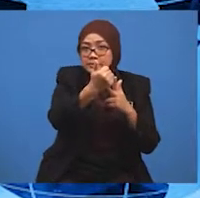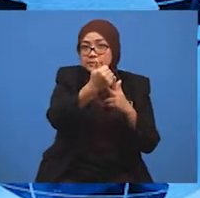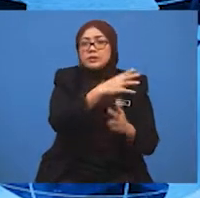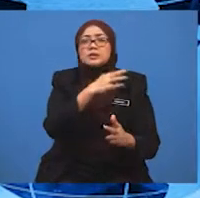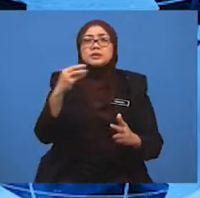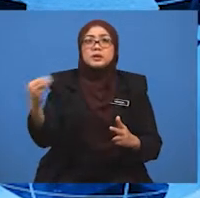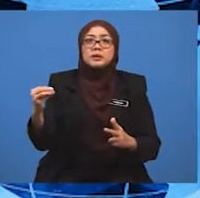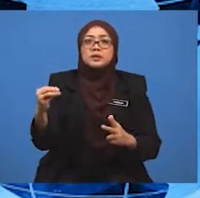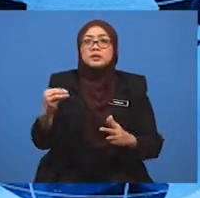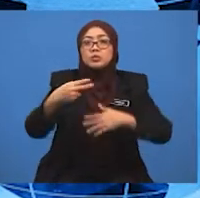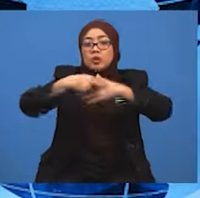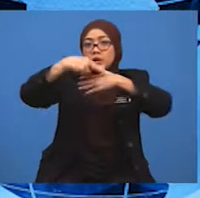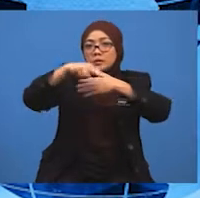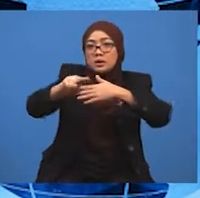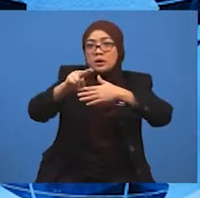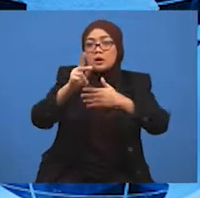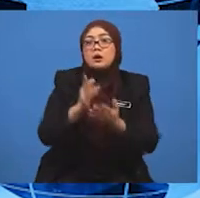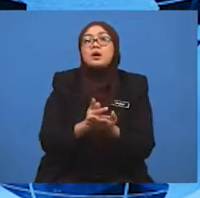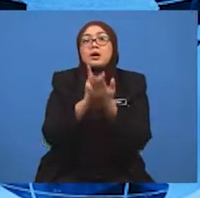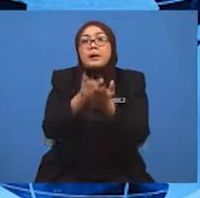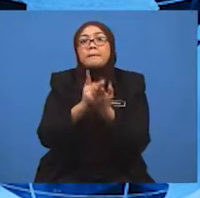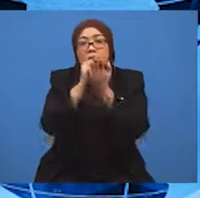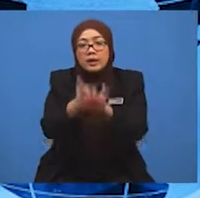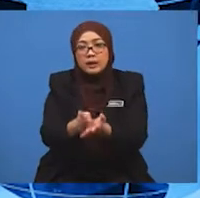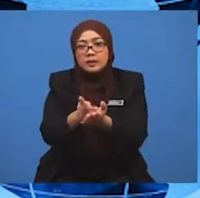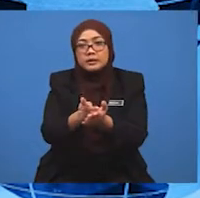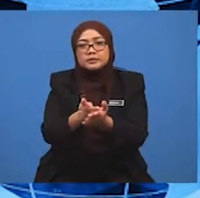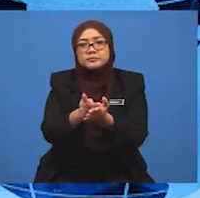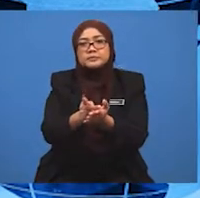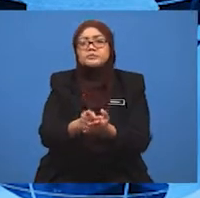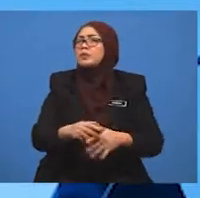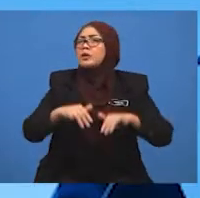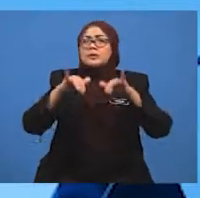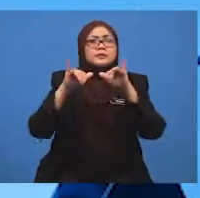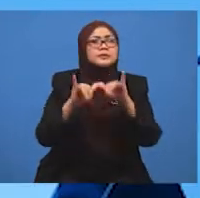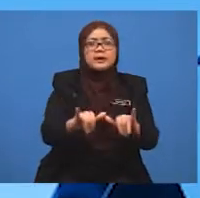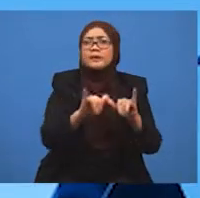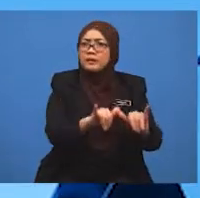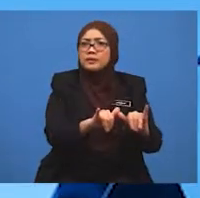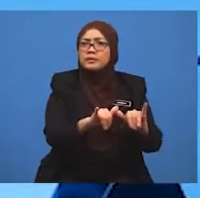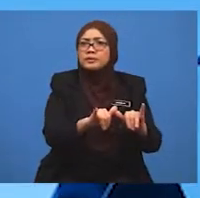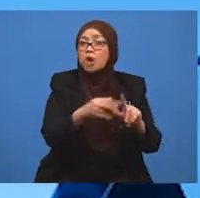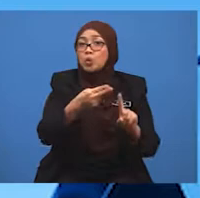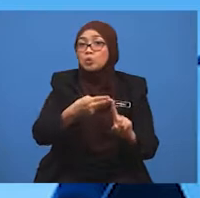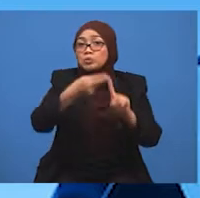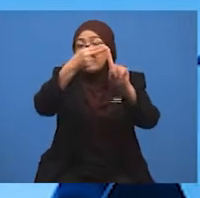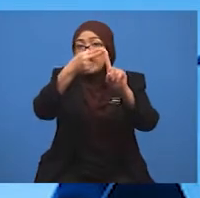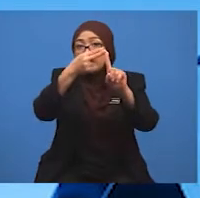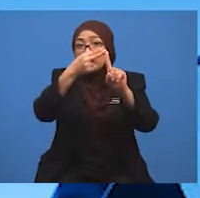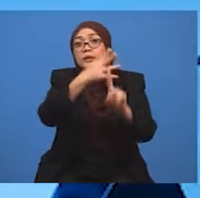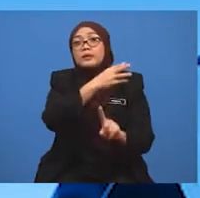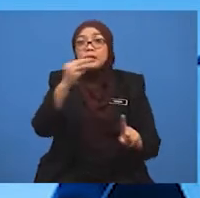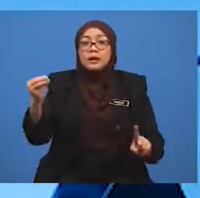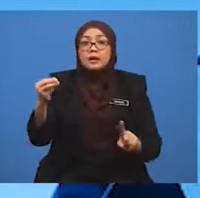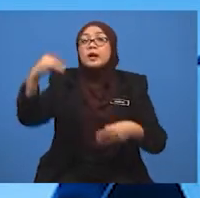kapal persiaran. Pelabuhan ini kekal sebagai pelabuhan utama dan hub transperkapalan